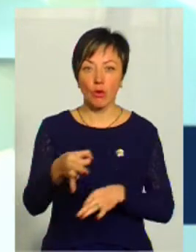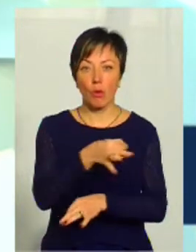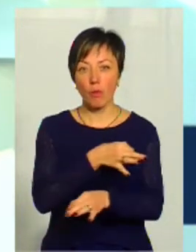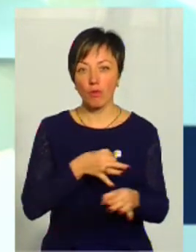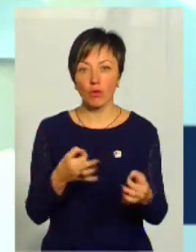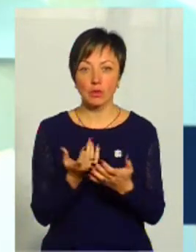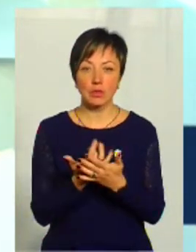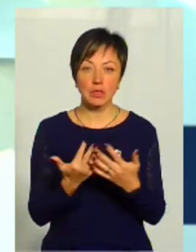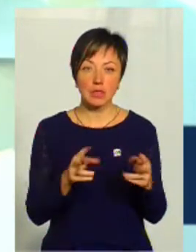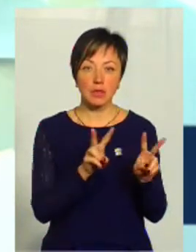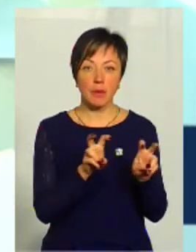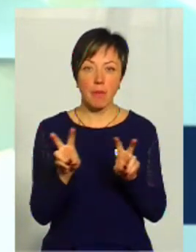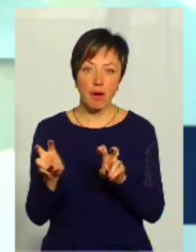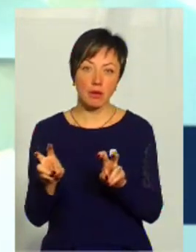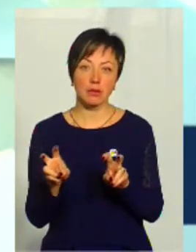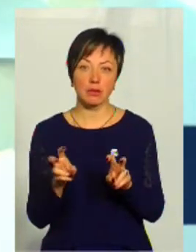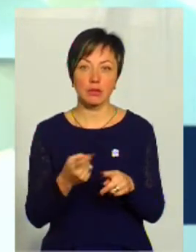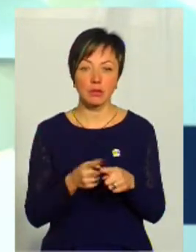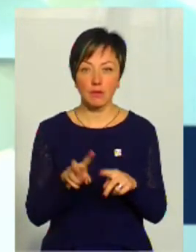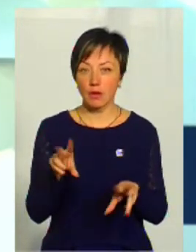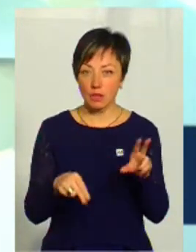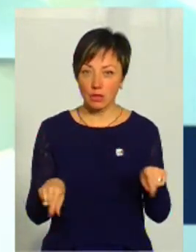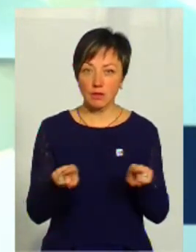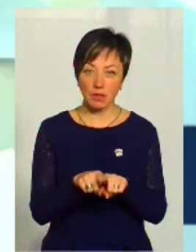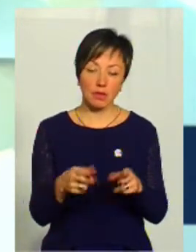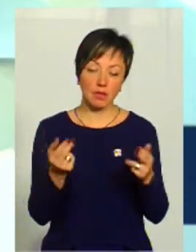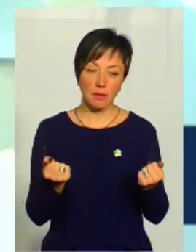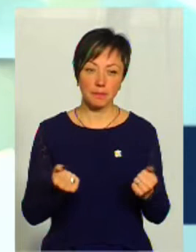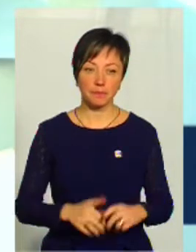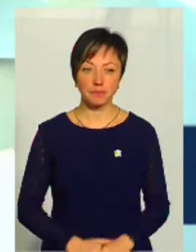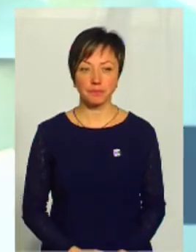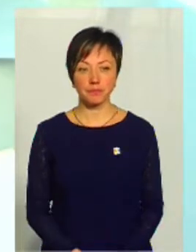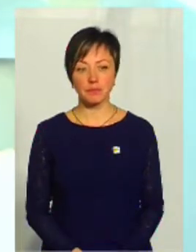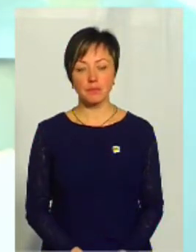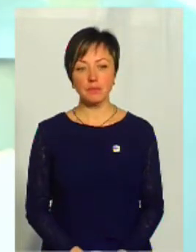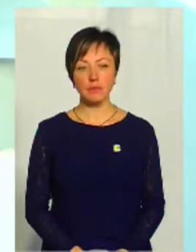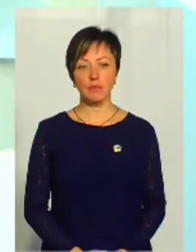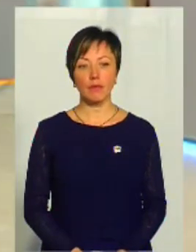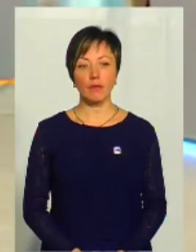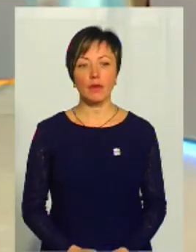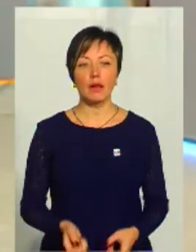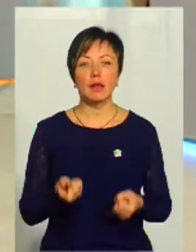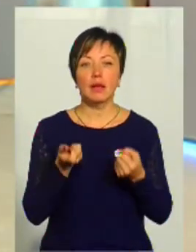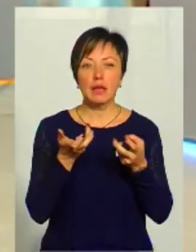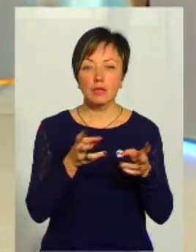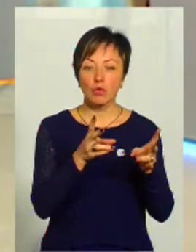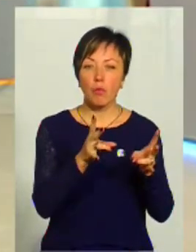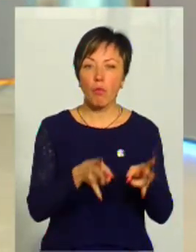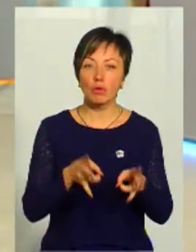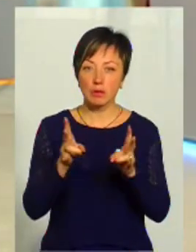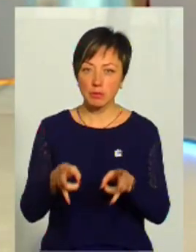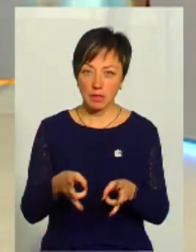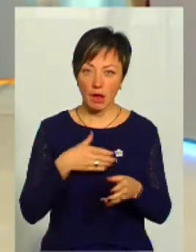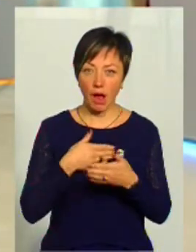обговорюють якісь різні тематики, який це є, я думаю, вважаю, що все-таки, да. От кількістю саме потерпілих